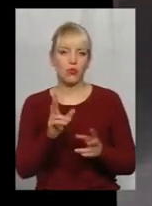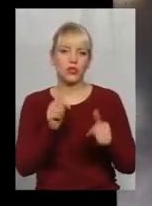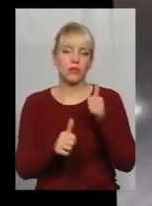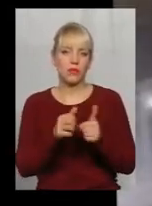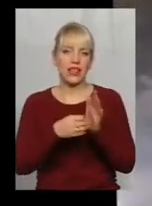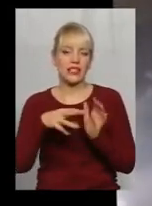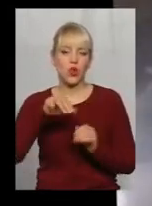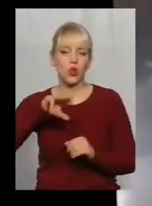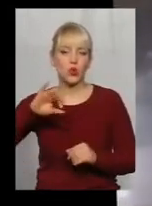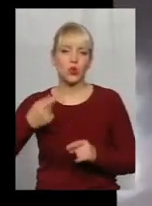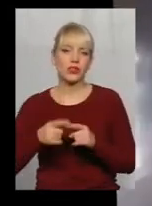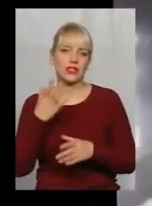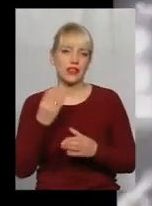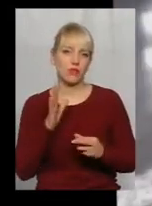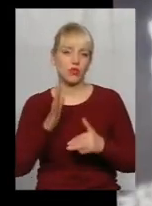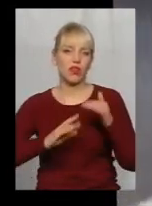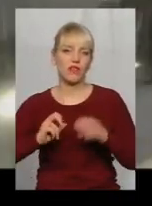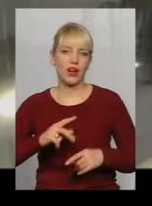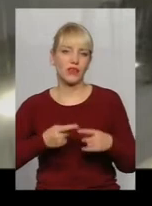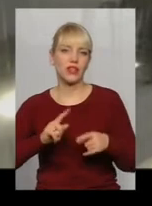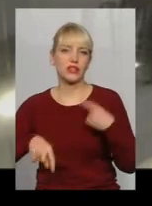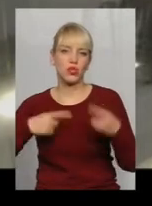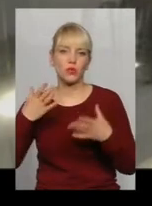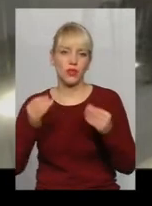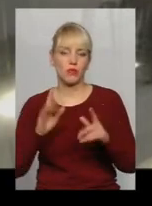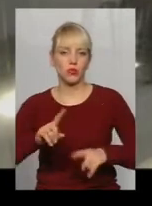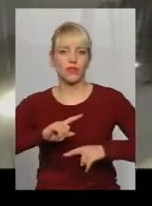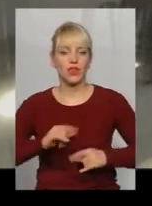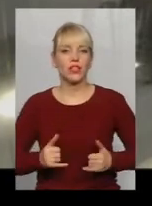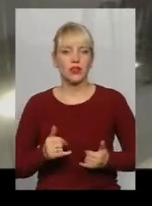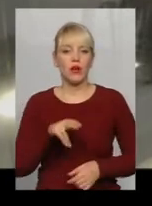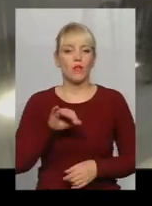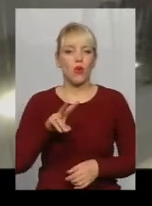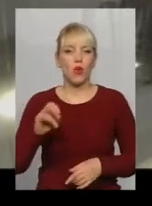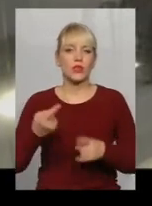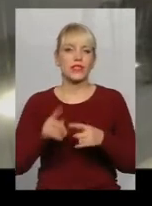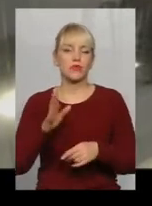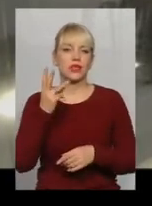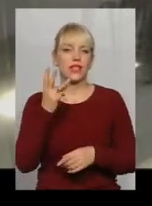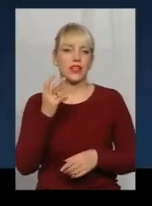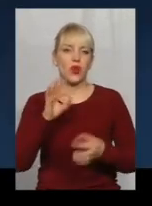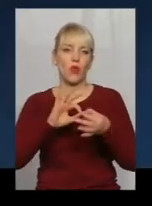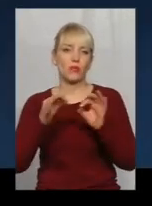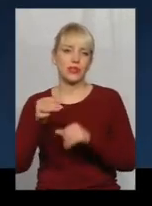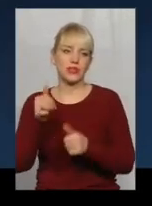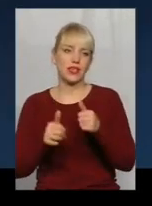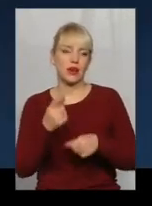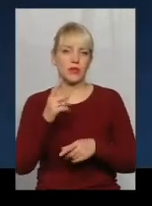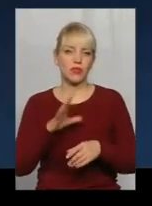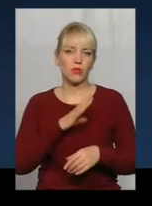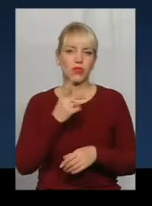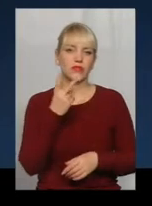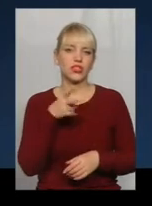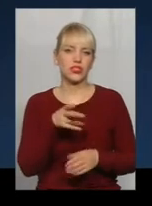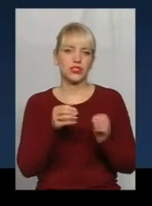на цей день запланована кваліфікація. Наступного дня відбудеться фінал. Для Ольги Полюк це будуть треті олімпійські ігри. Перша була 2010